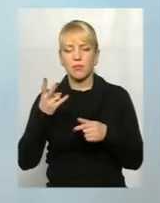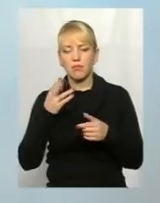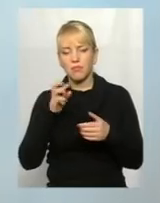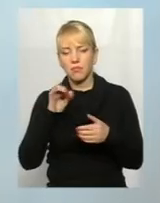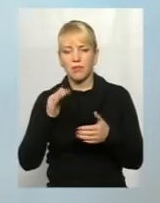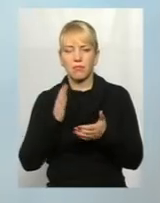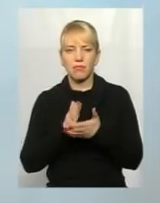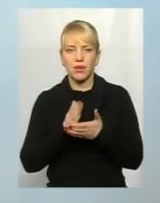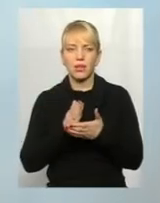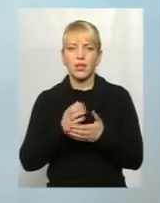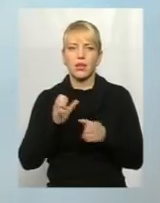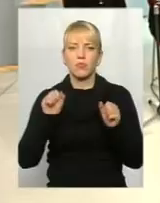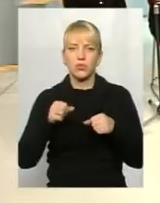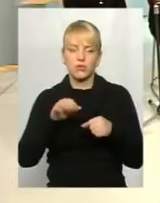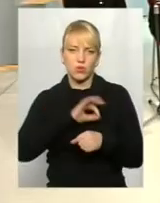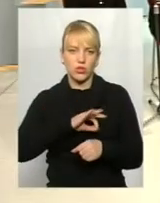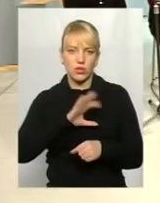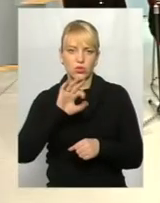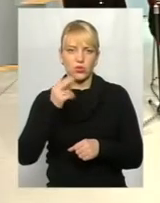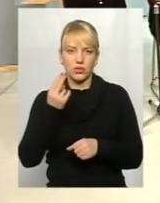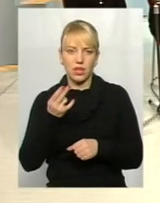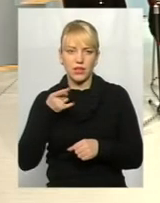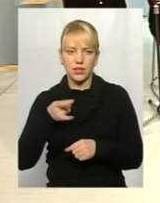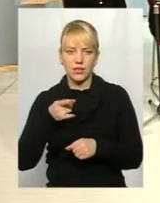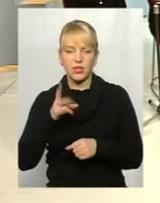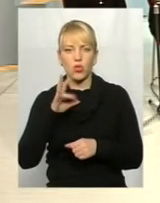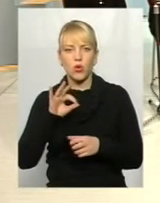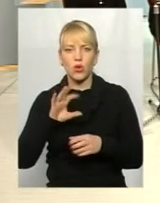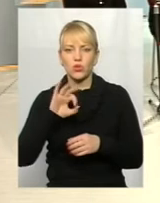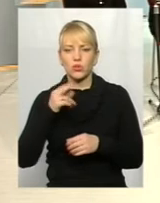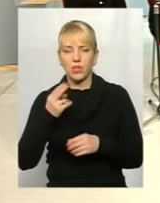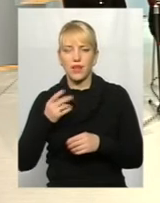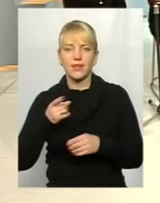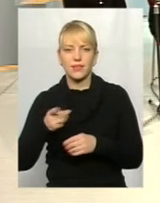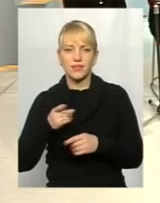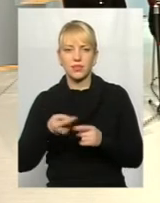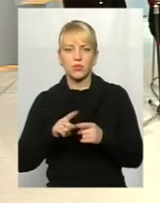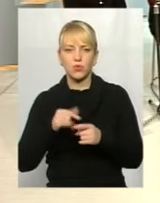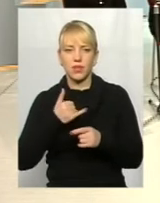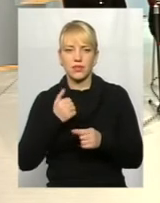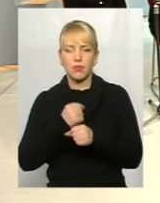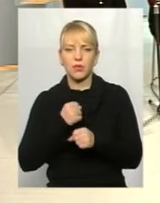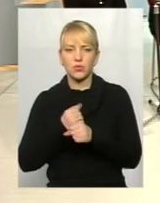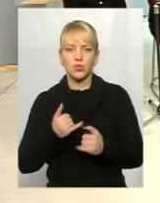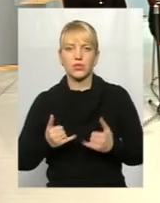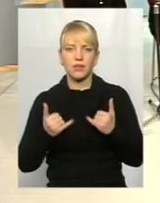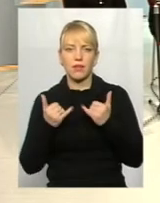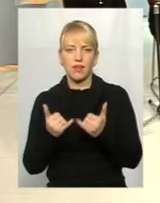скористатися в тим соціальним таксі. Ну, можливо, але соціальний таксі в нас поки що працює для